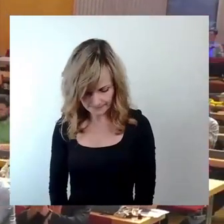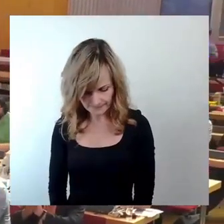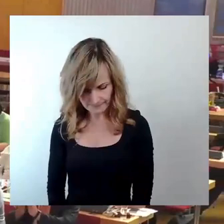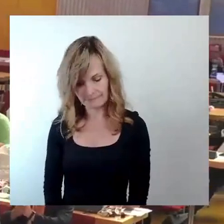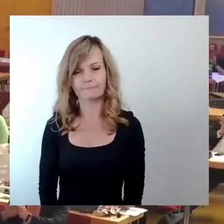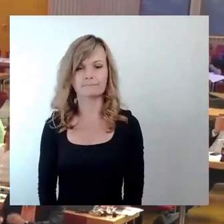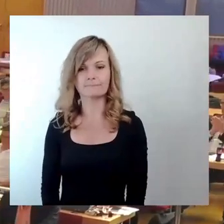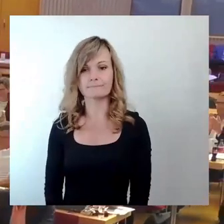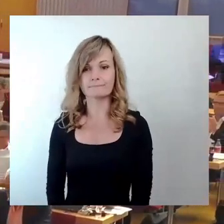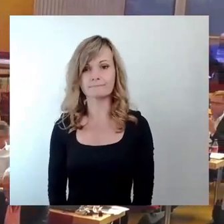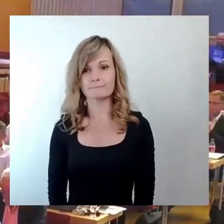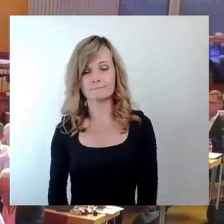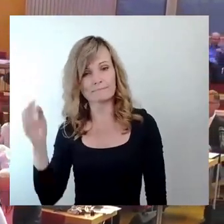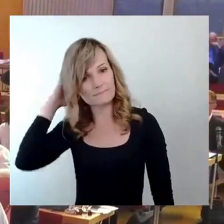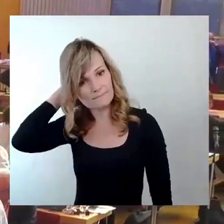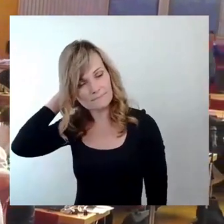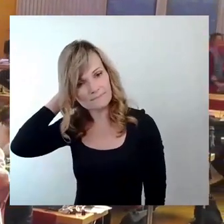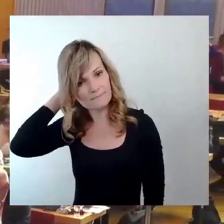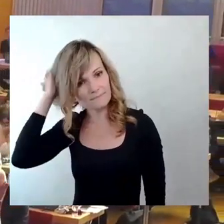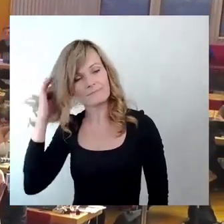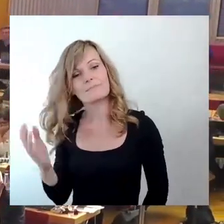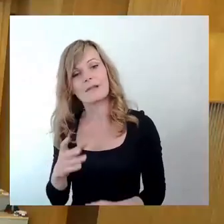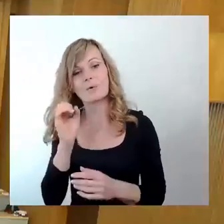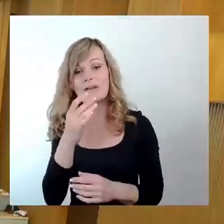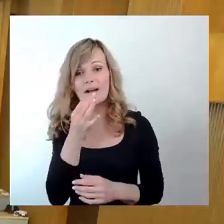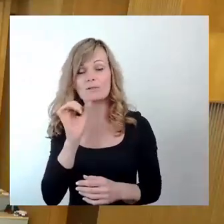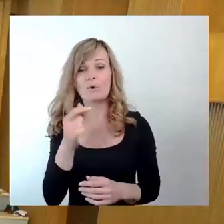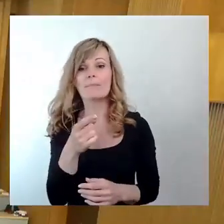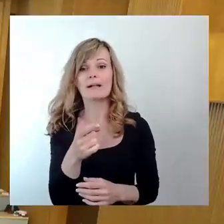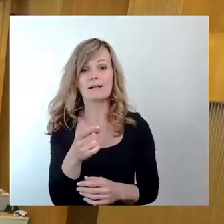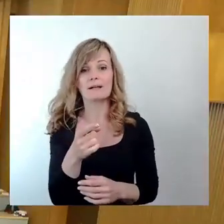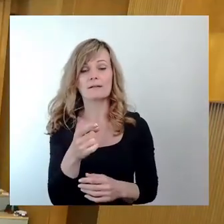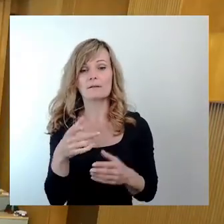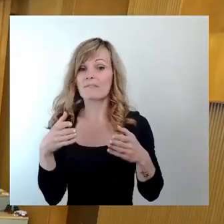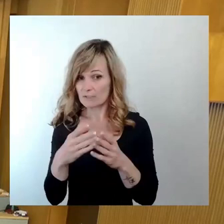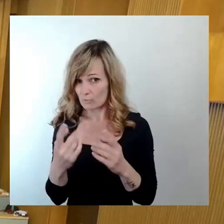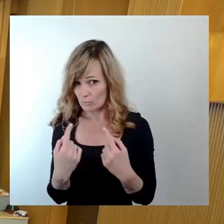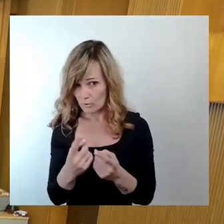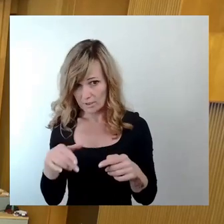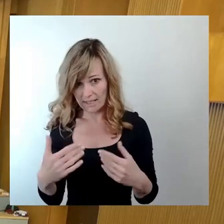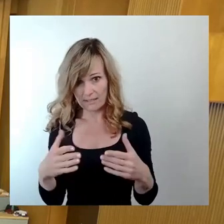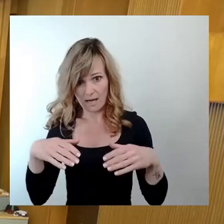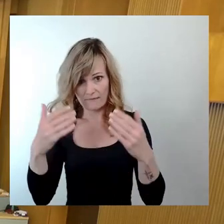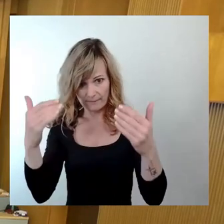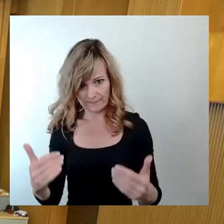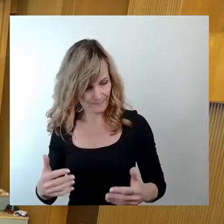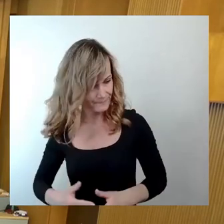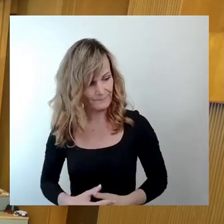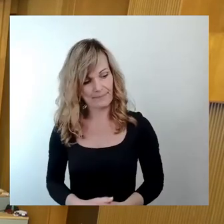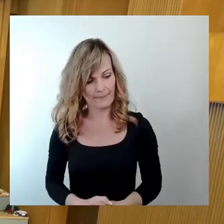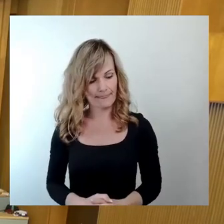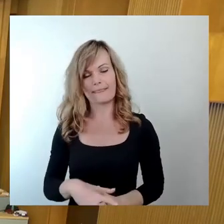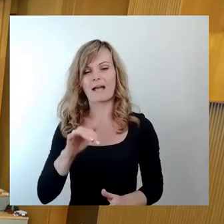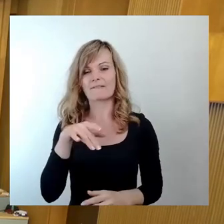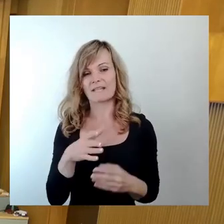Okay, dann fahre ich trotzdem noch mal, mache da eine Fraktionsrunde, dann beginnen wir die Fraktionsrunde. Herr GK-AfD-Fraktion, bitte